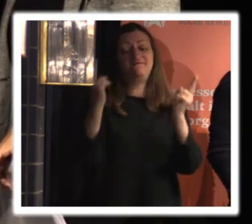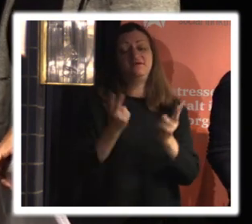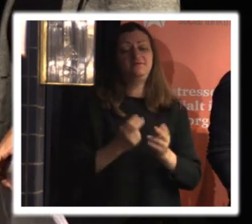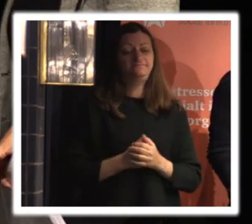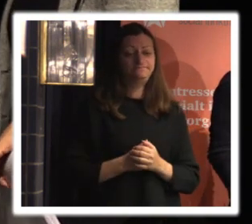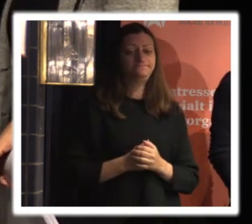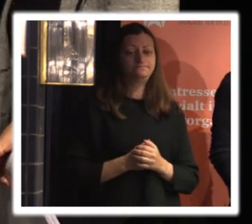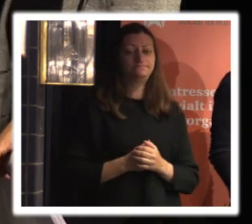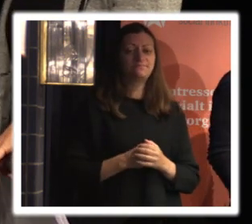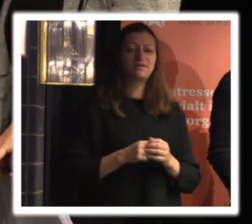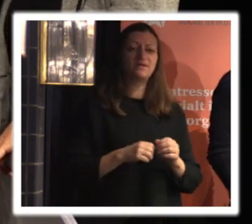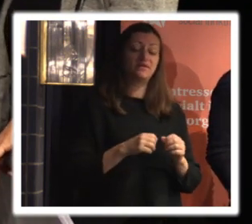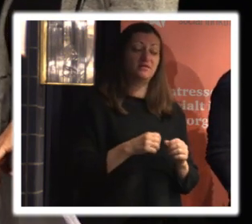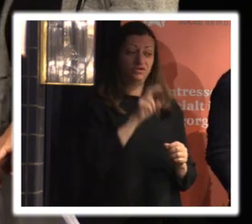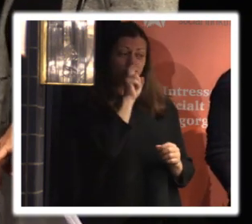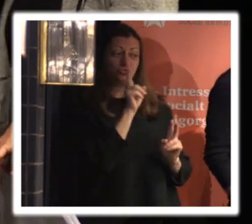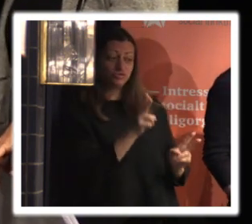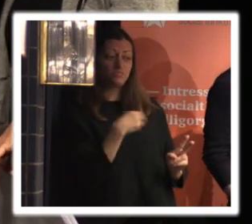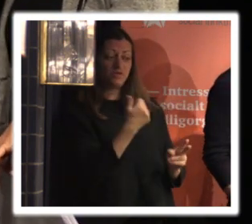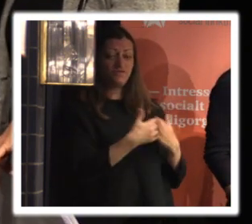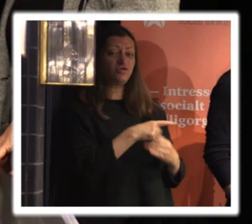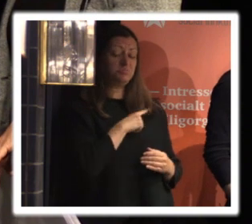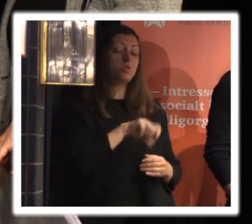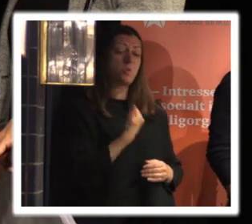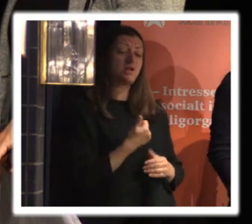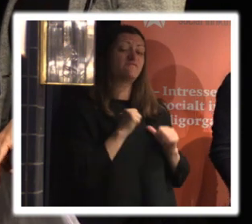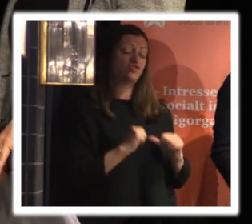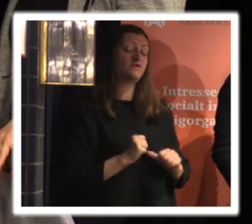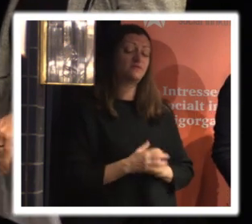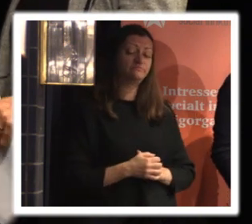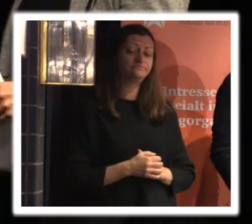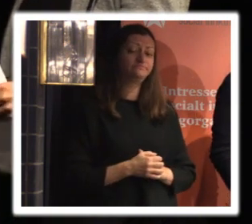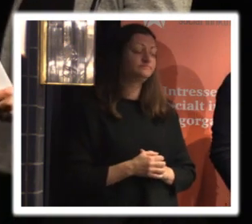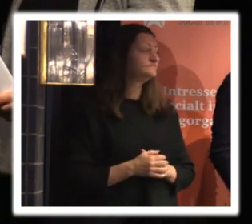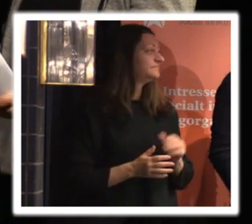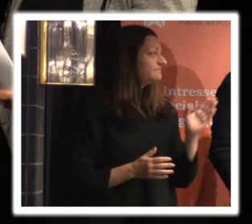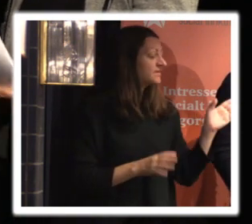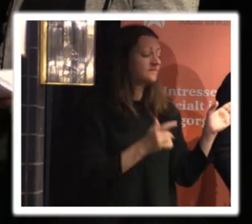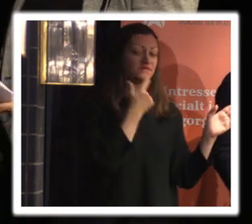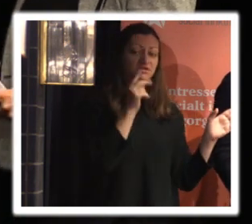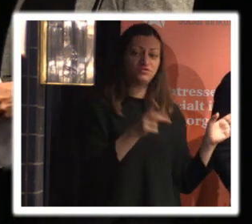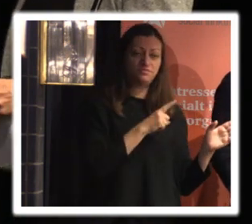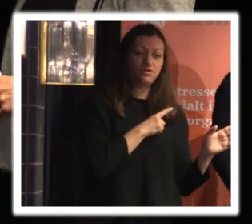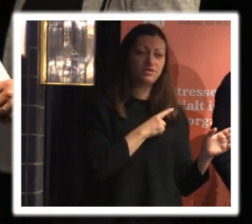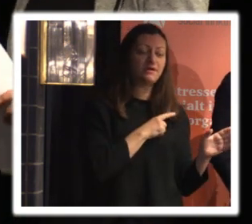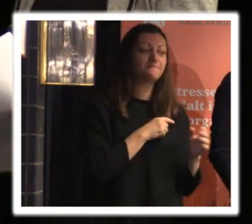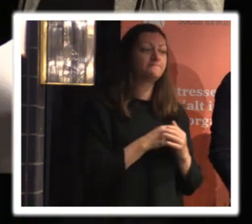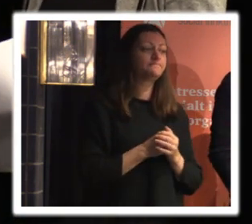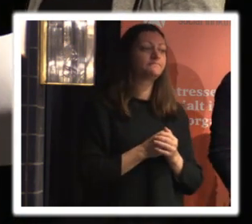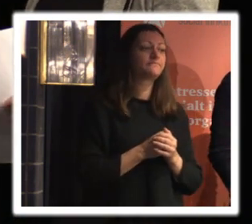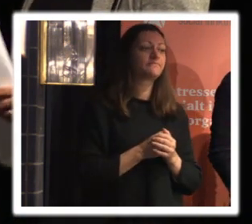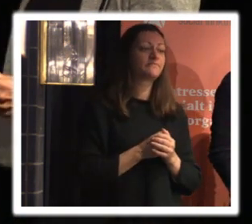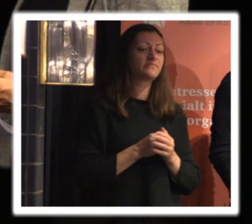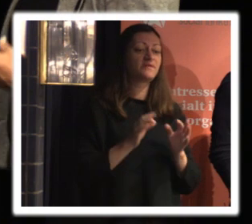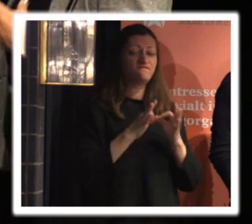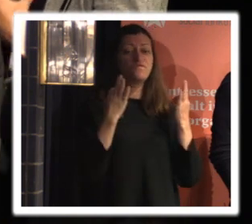så att man får göra mycket själv verkar det som tyvärr ja tack så mycket från forums sida